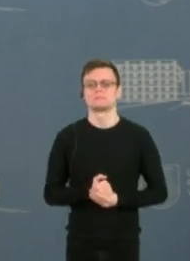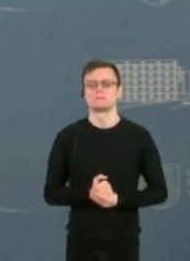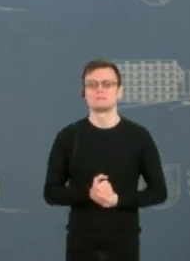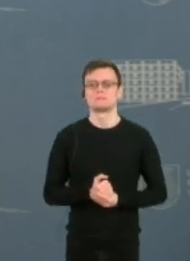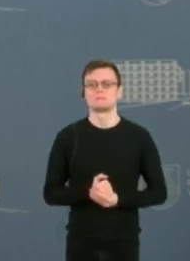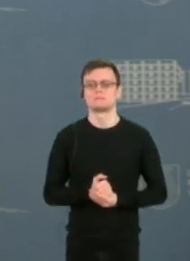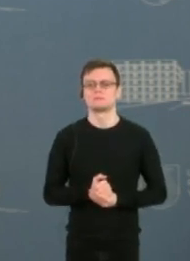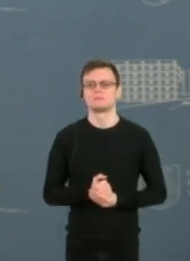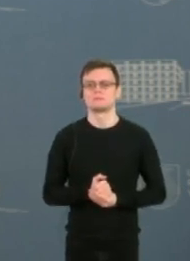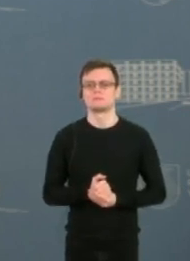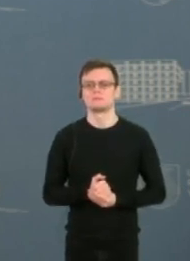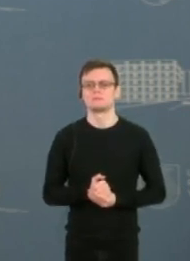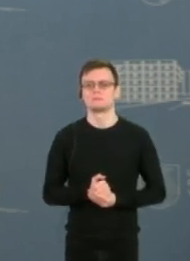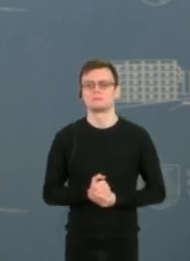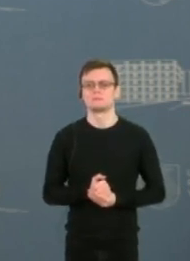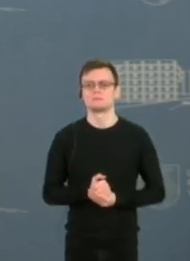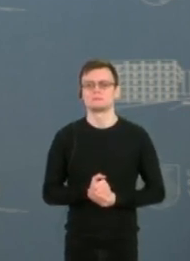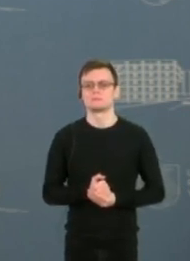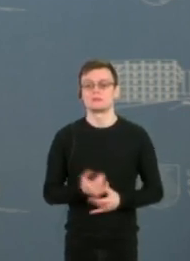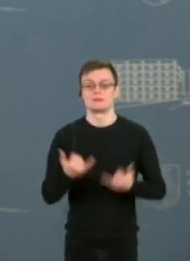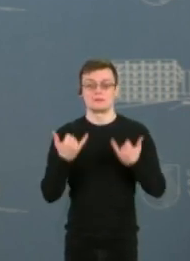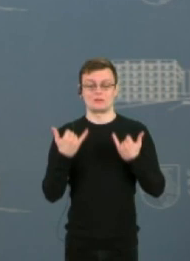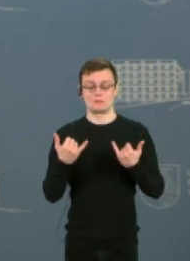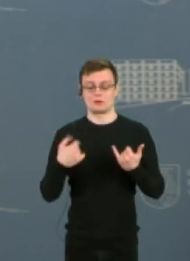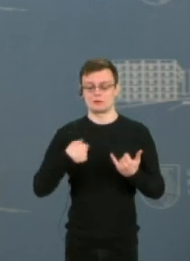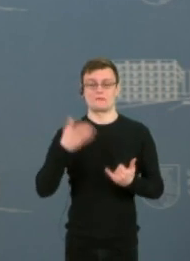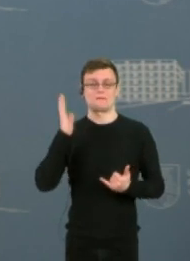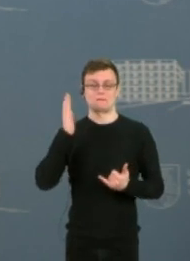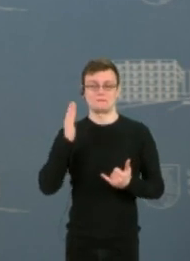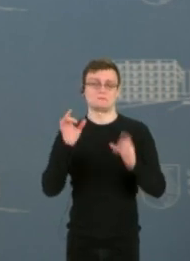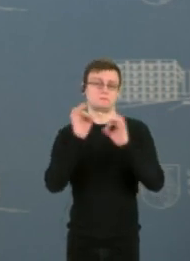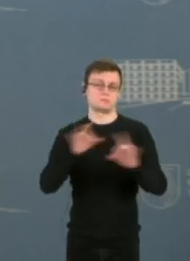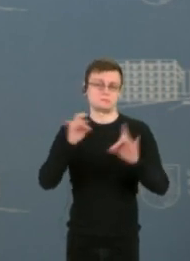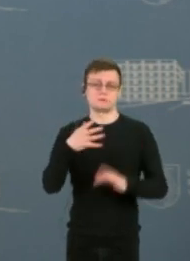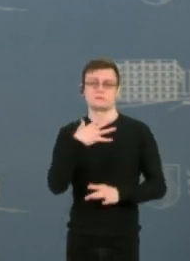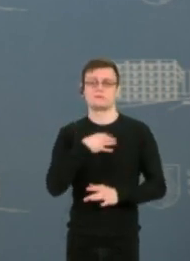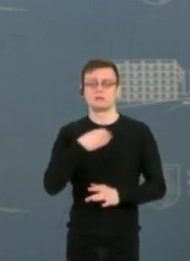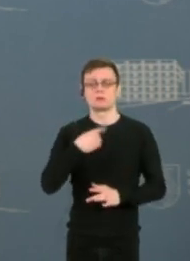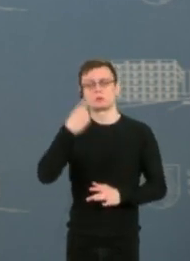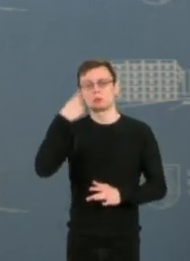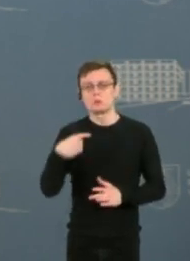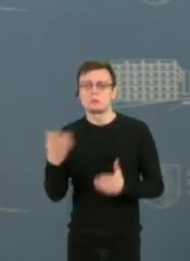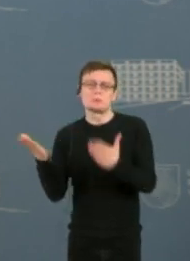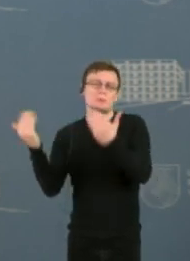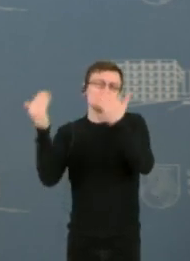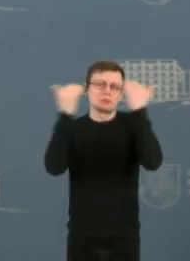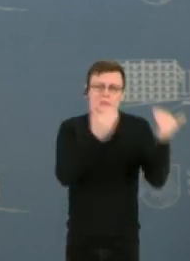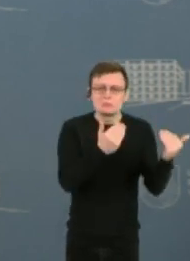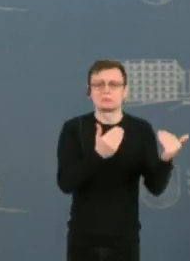Taigi, kalbėdamas čia Vilniuje, noriu labai karštai pakviesti